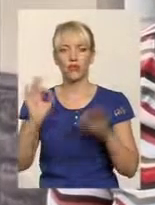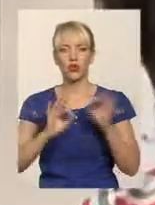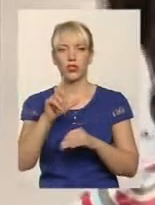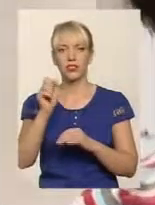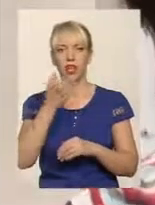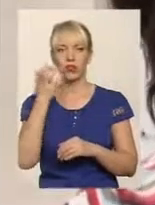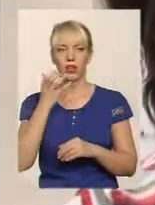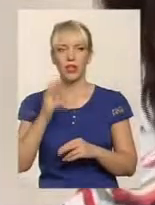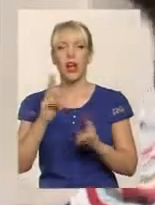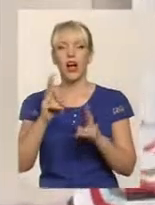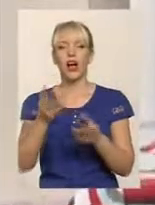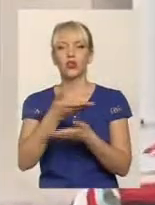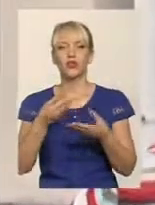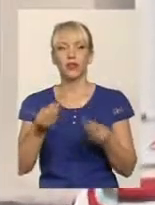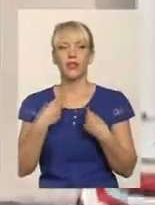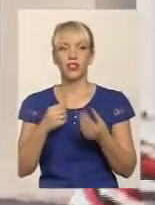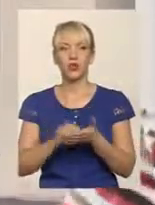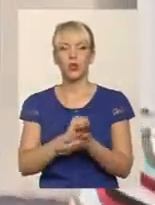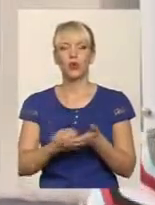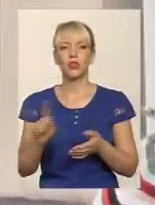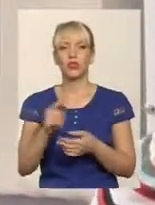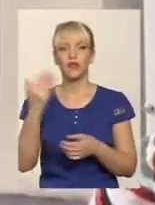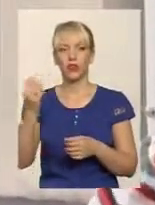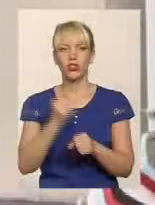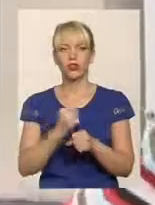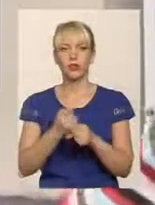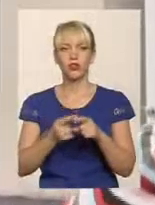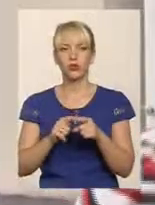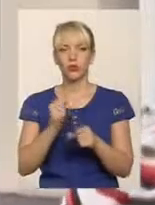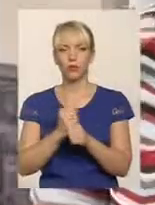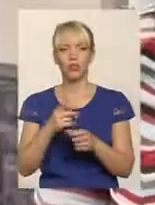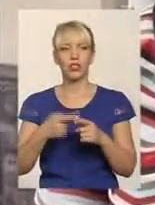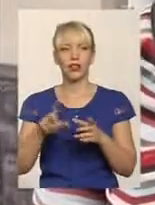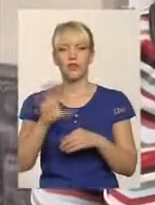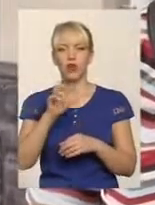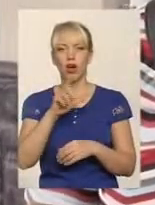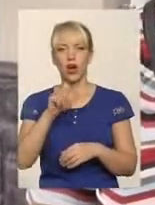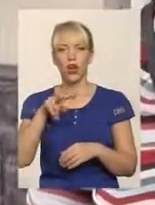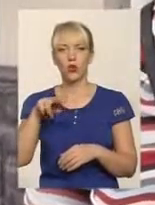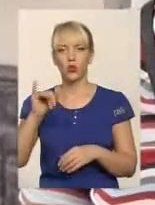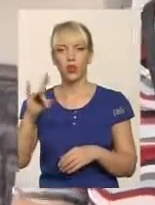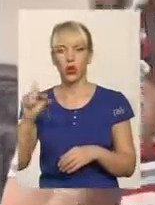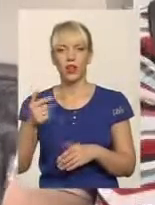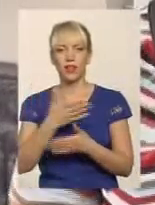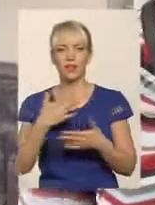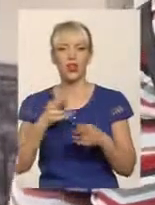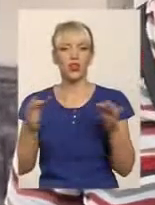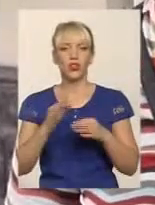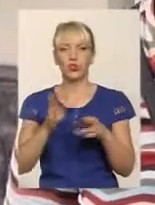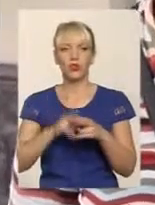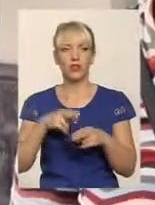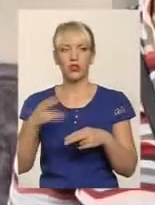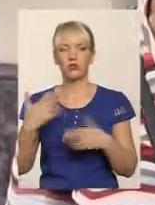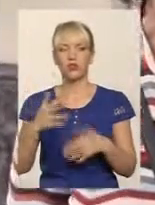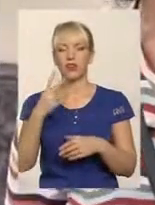за утеплення? А хто нам дасть документи, що вони зробили цю роботу, це все халтура. Нам нічого не відшкодують, ми вже два роки